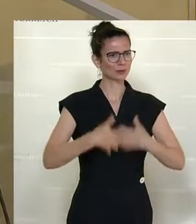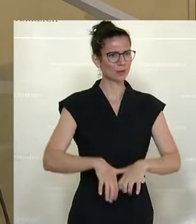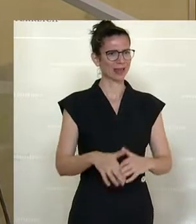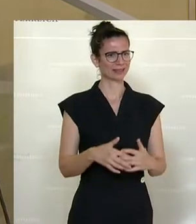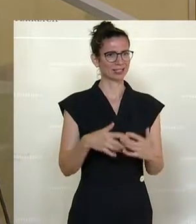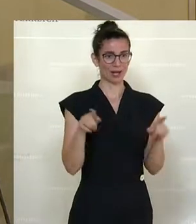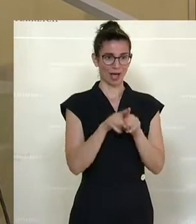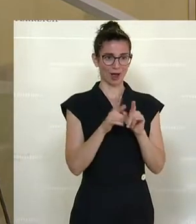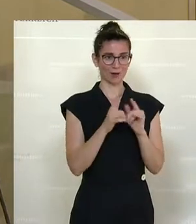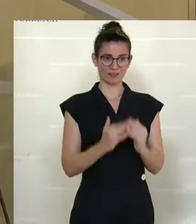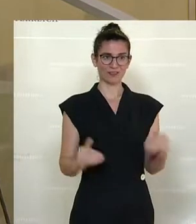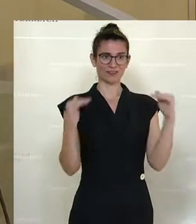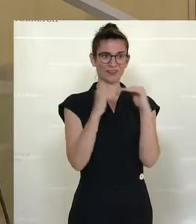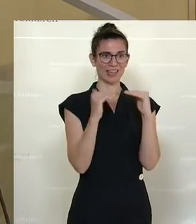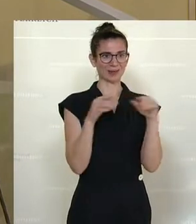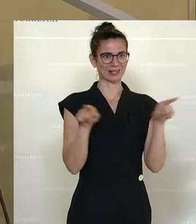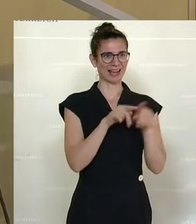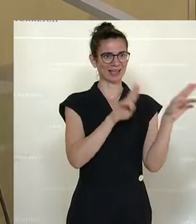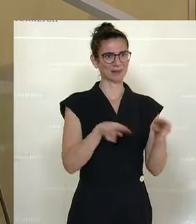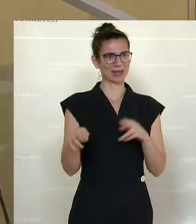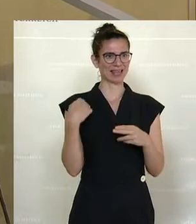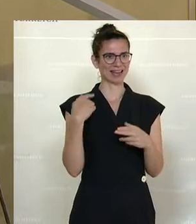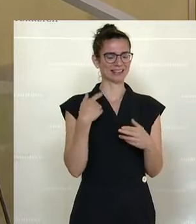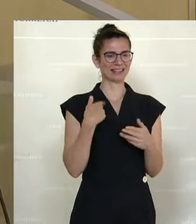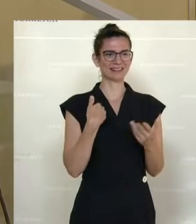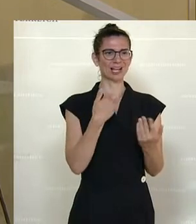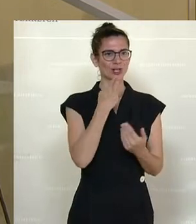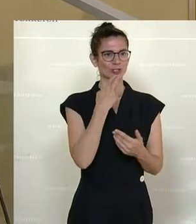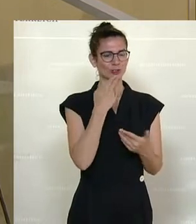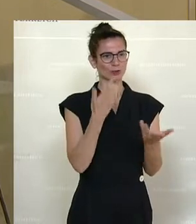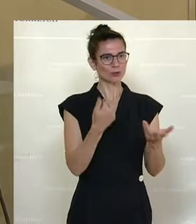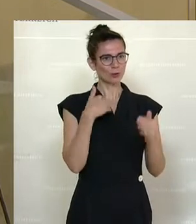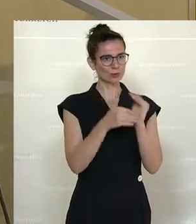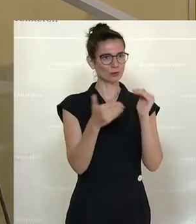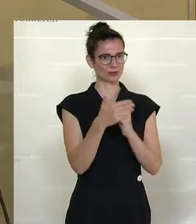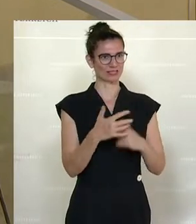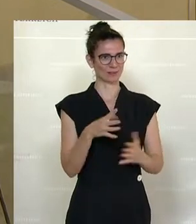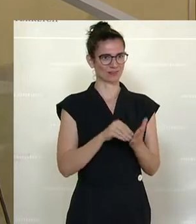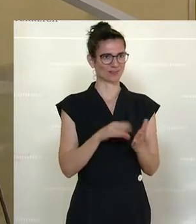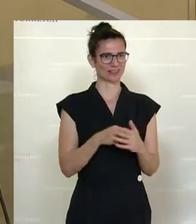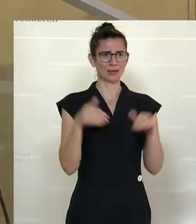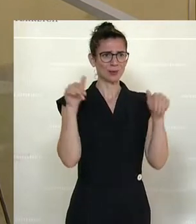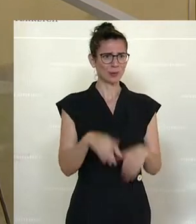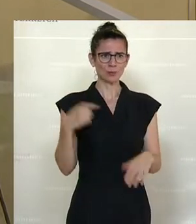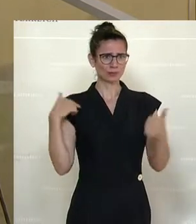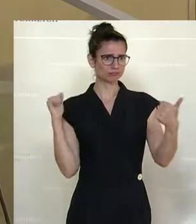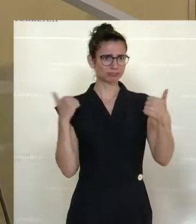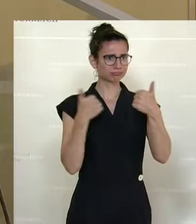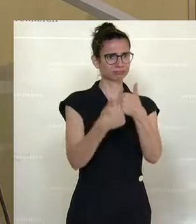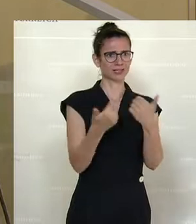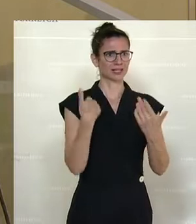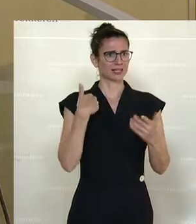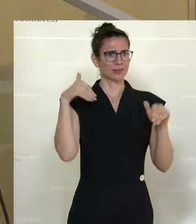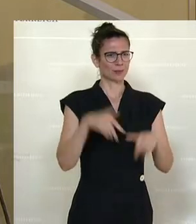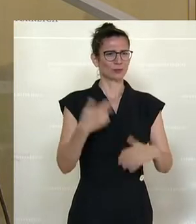einen fairen und gleichberechtigteren Zugang zu unserem Stromsystem für alle. Denn auch hier müssen wir aufholen. Wir müssen neue,